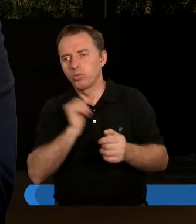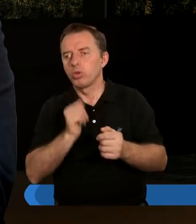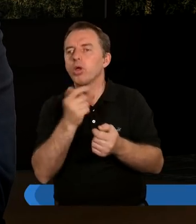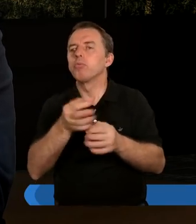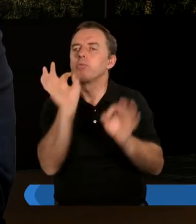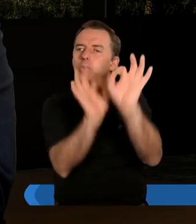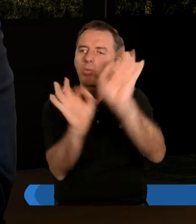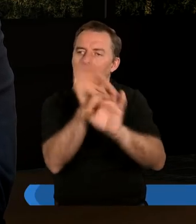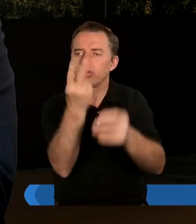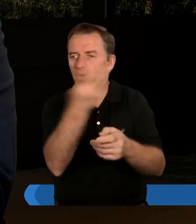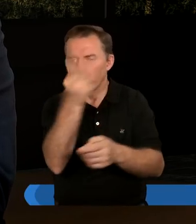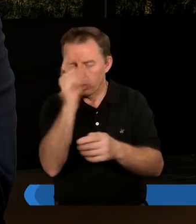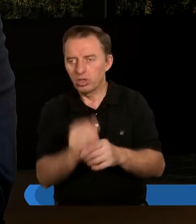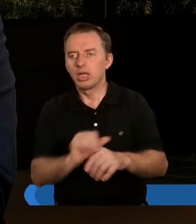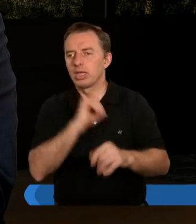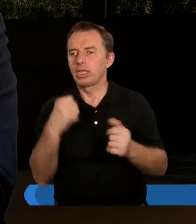spotkanie tych dwóch ludzi.